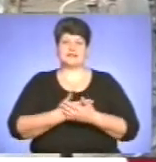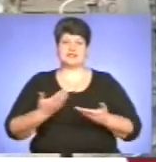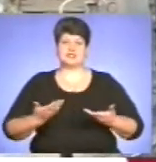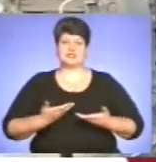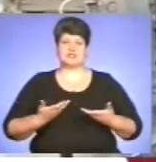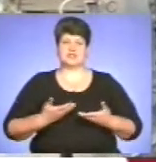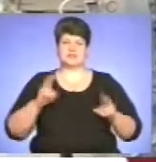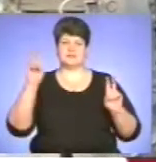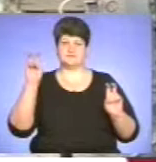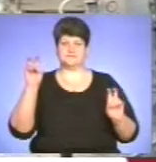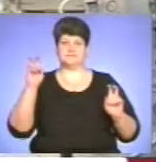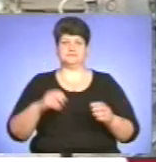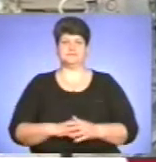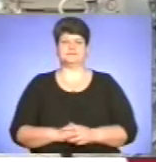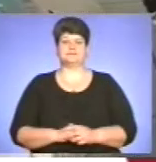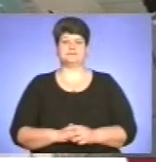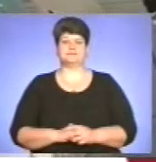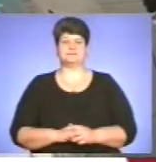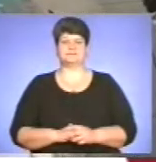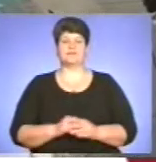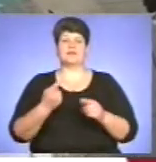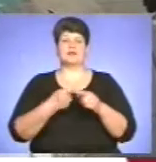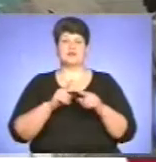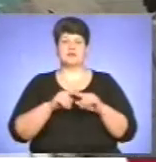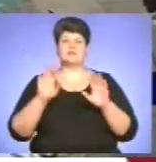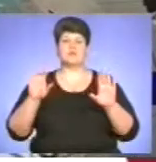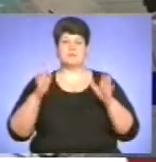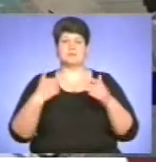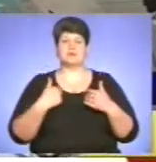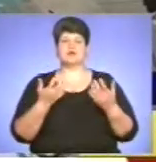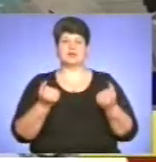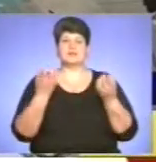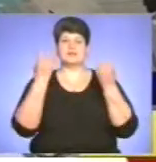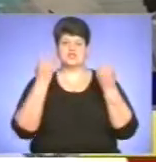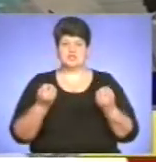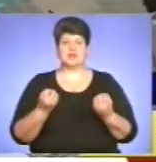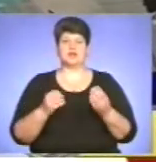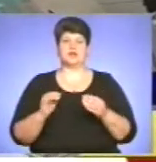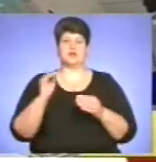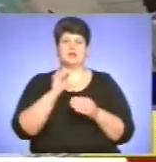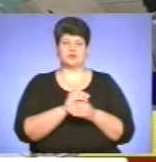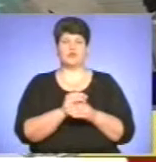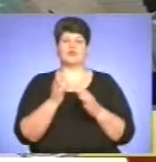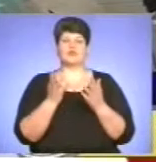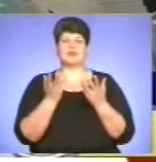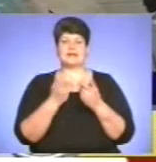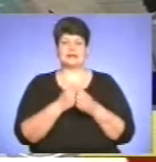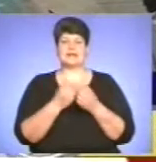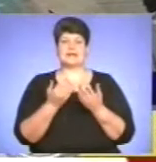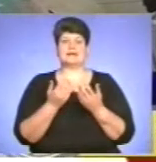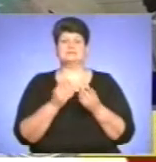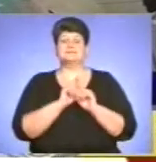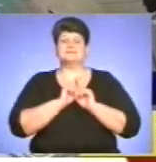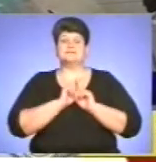фонду Віктора Пінчука. На даний момент ми отримали ще додаткову кількість унікальної